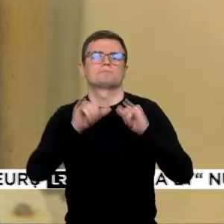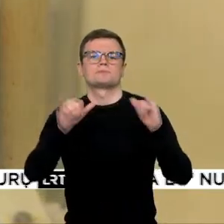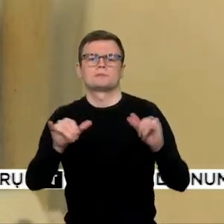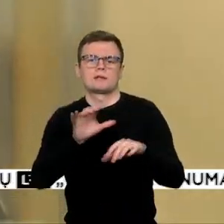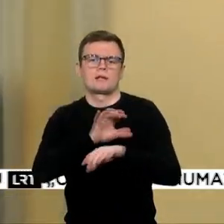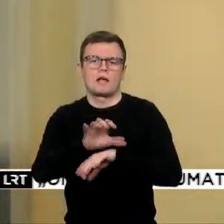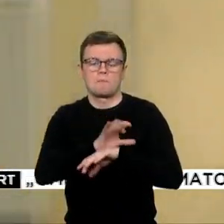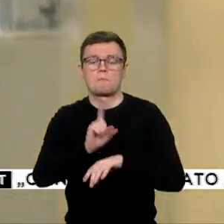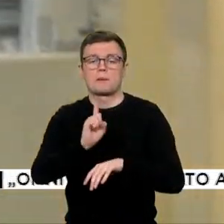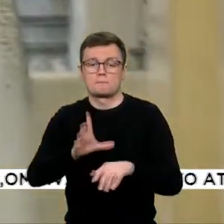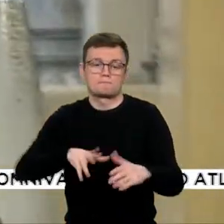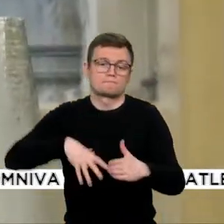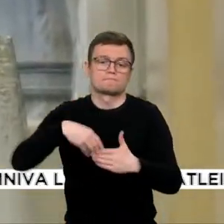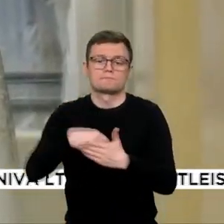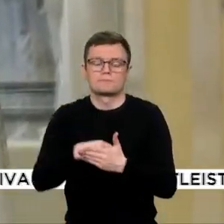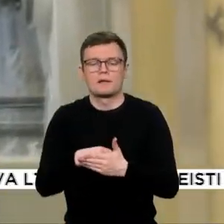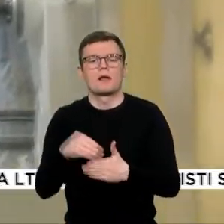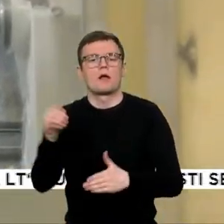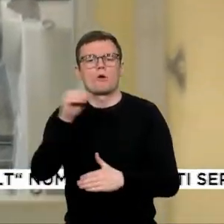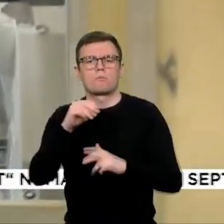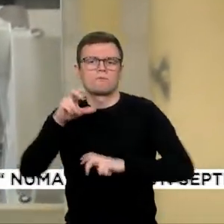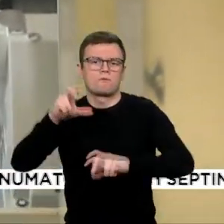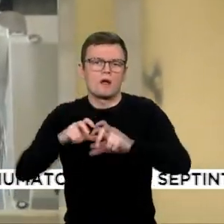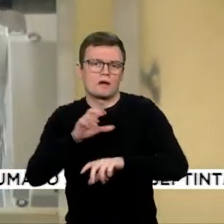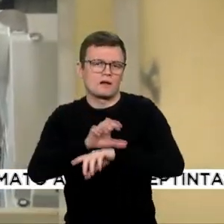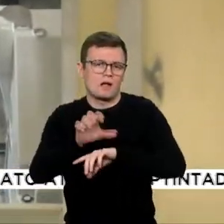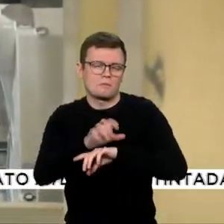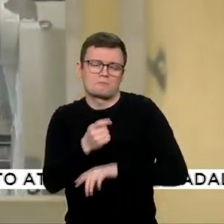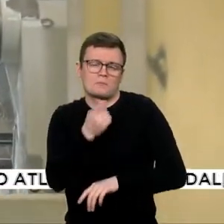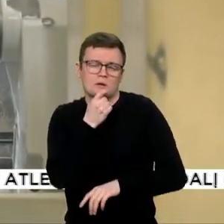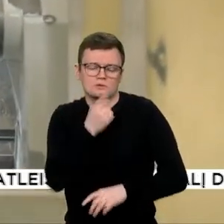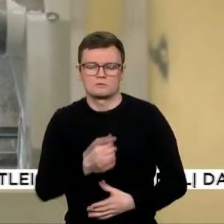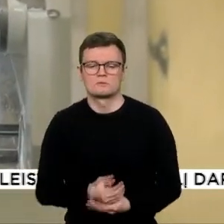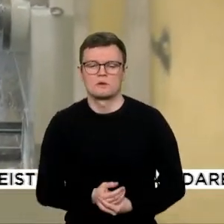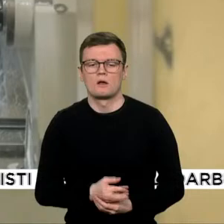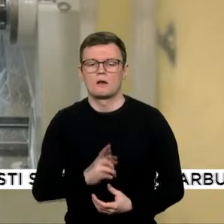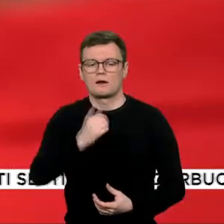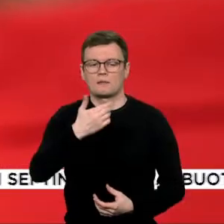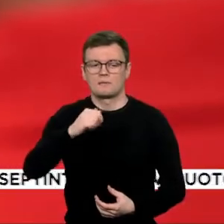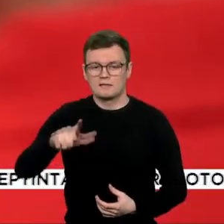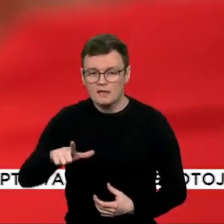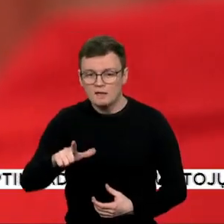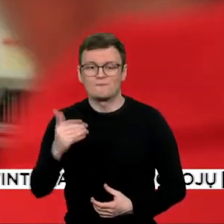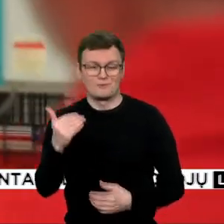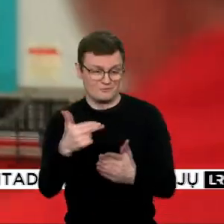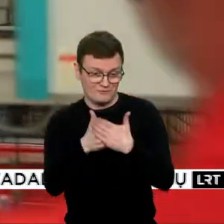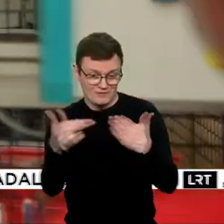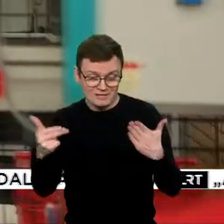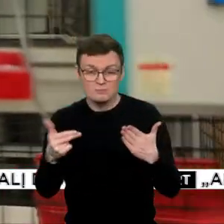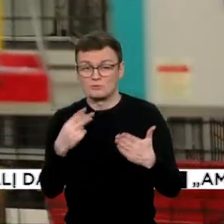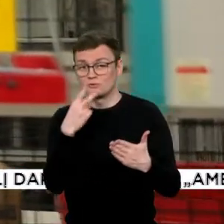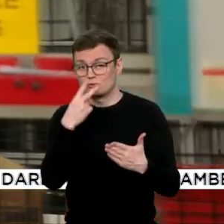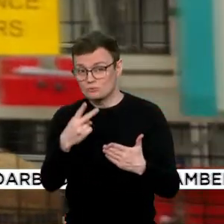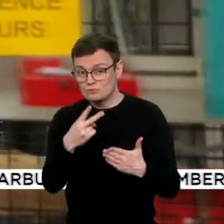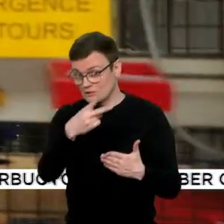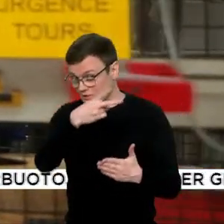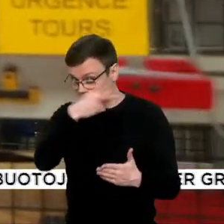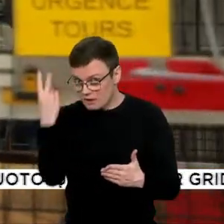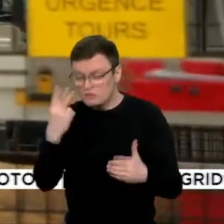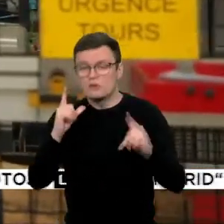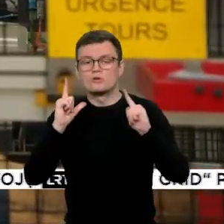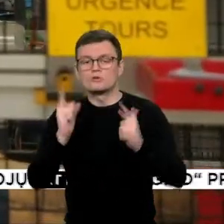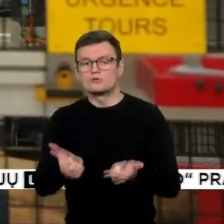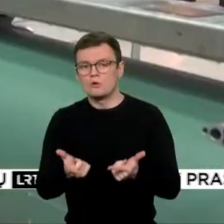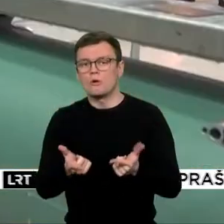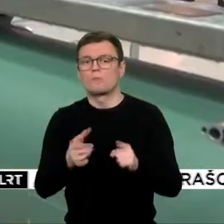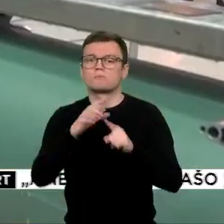šiolų Europos pramonė negamina tiek, kiek reikia. Rain Natalys žvilgsnis į Lietuvą gali reikšti ir tai, kad amunicija būtų aprūpinamos, bet tik Baltijos